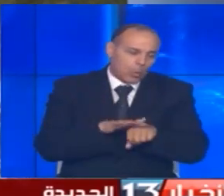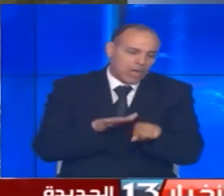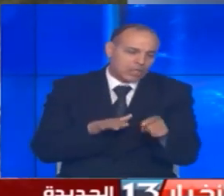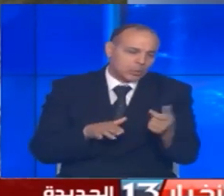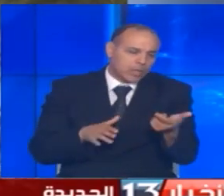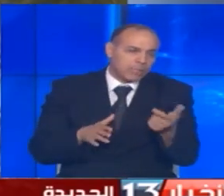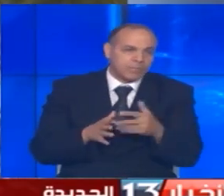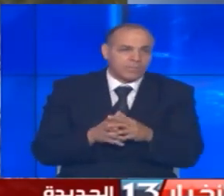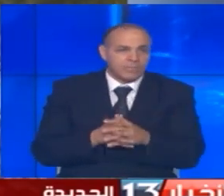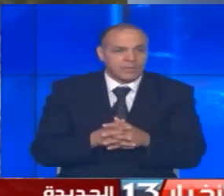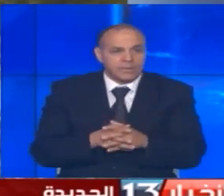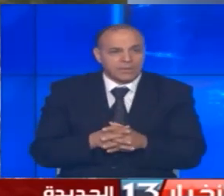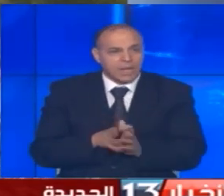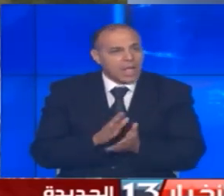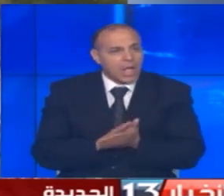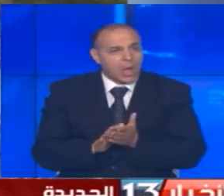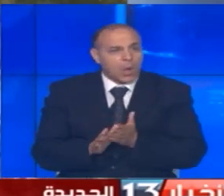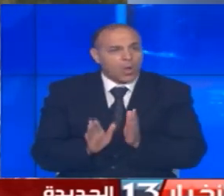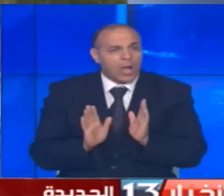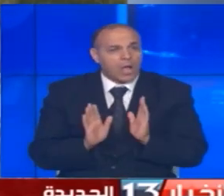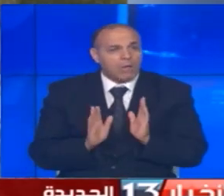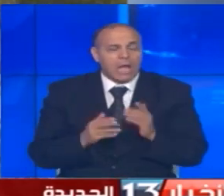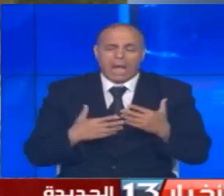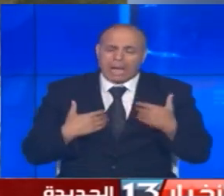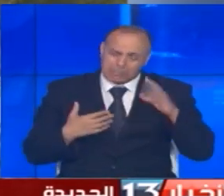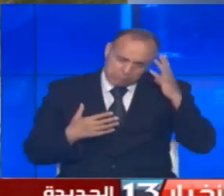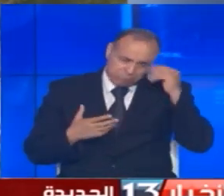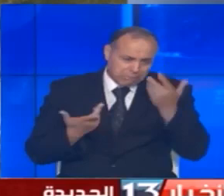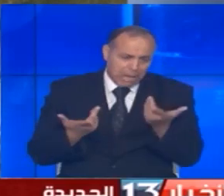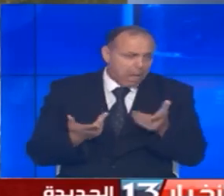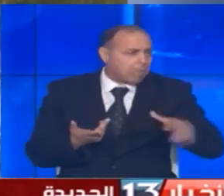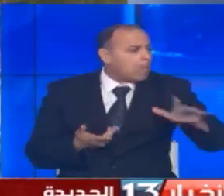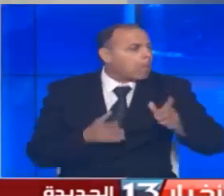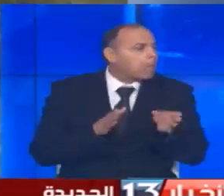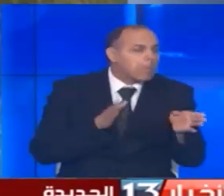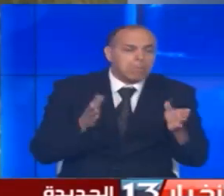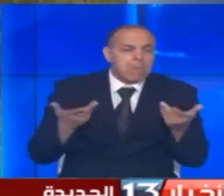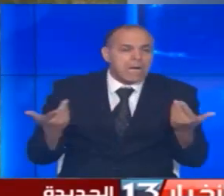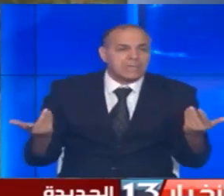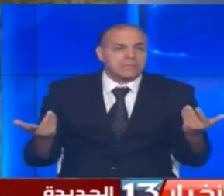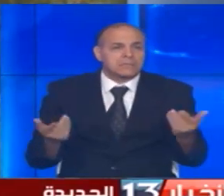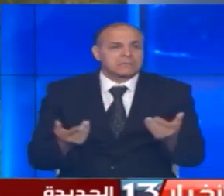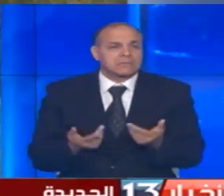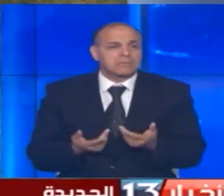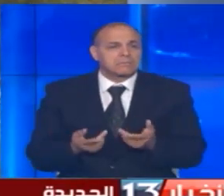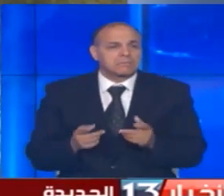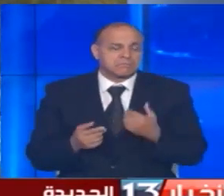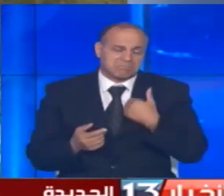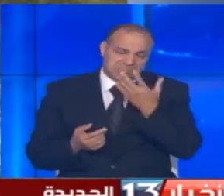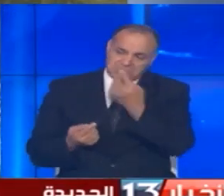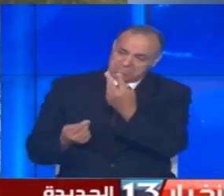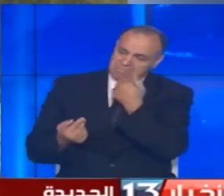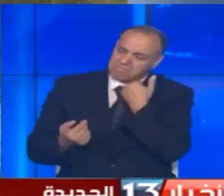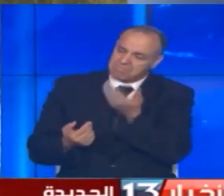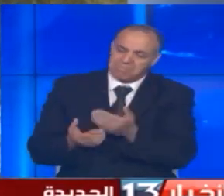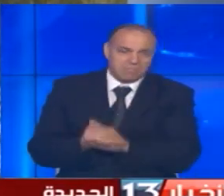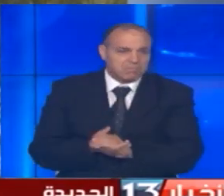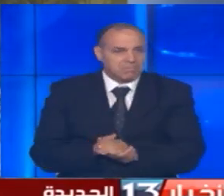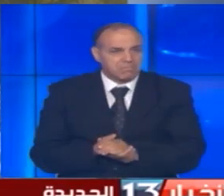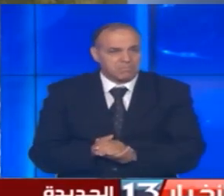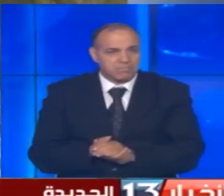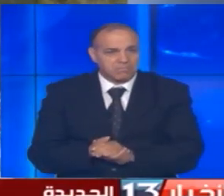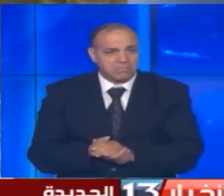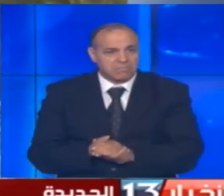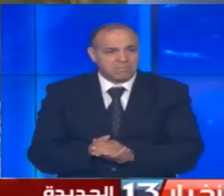شوائي معناها نطيروا لقلق خطر معانيش معناها بلايس وننمشوا مقصرين معانا شوائي ما هو مقصرين؟